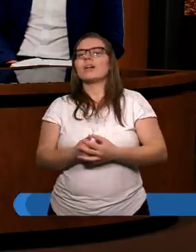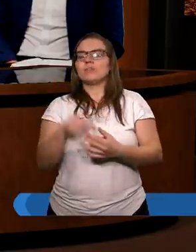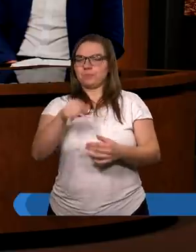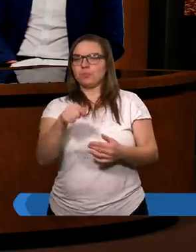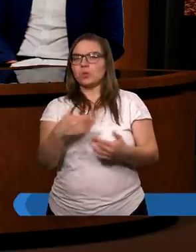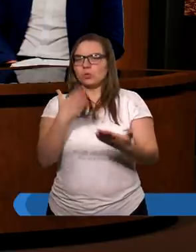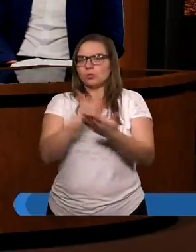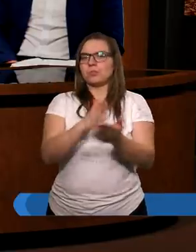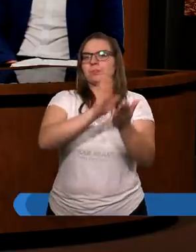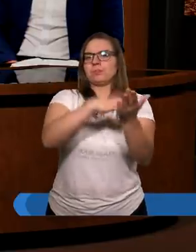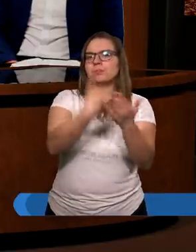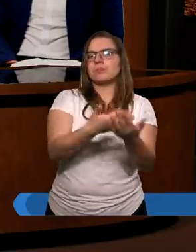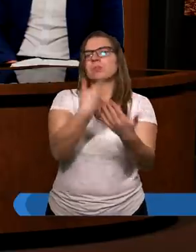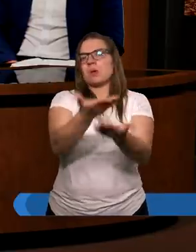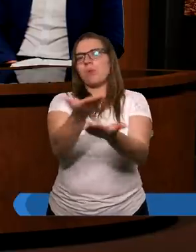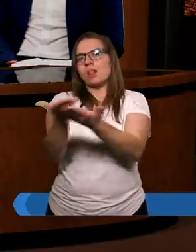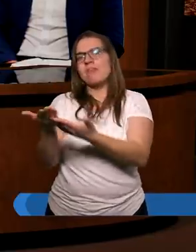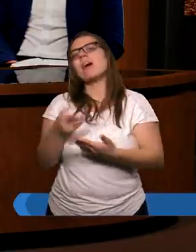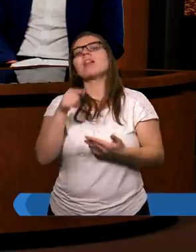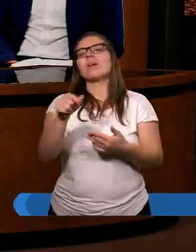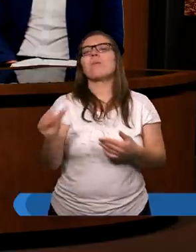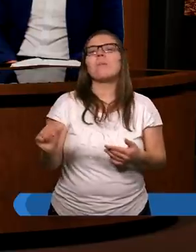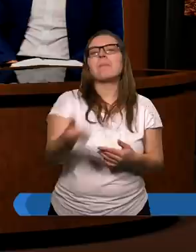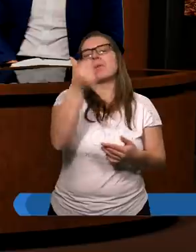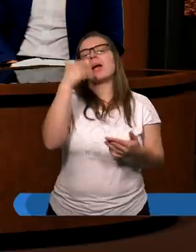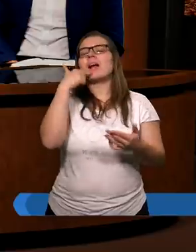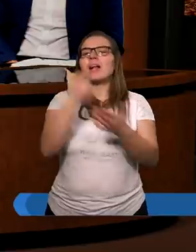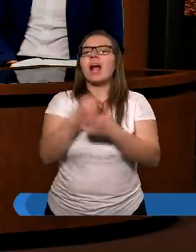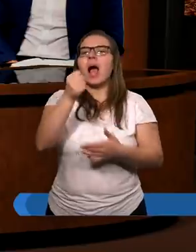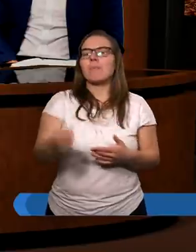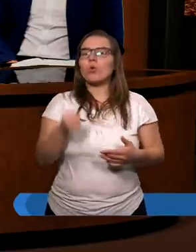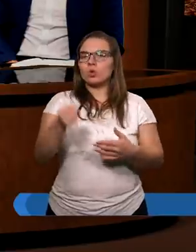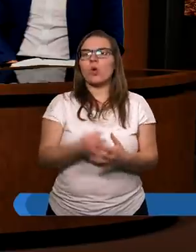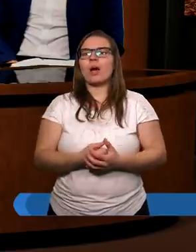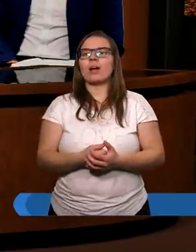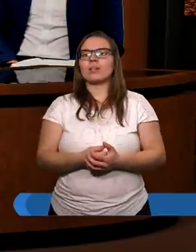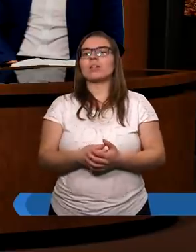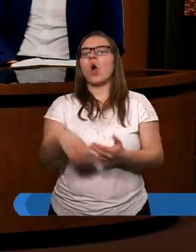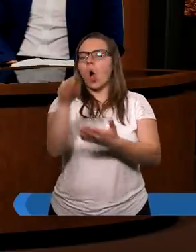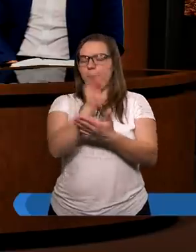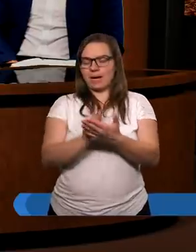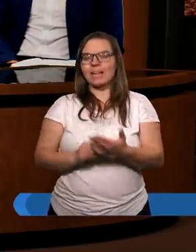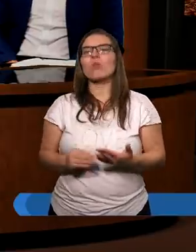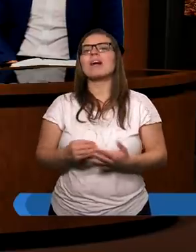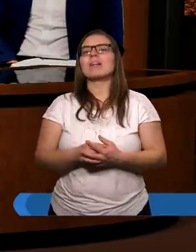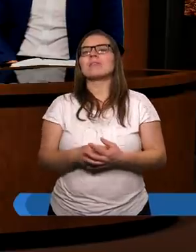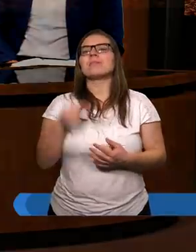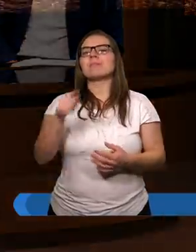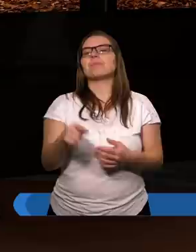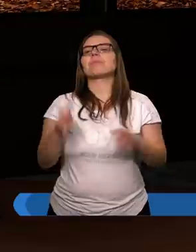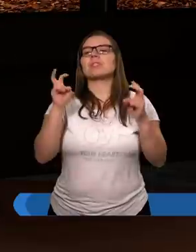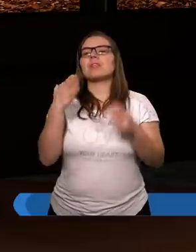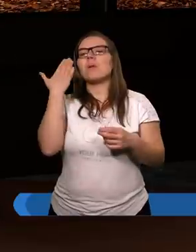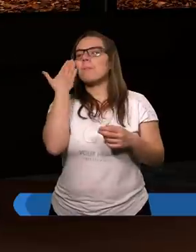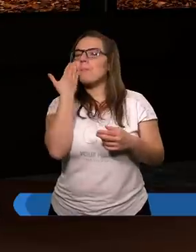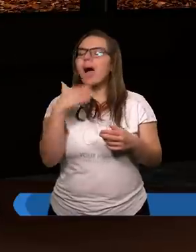tutaj są na tym pierwszym zjeździe Kościoła opracowane dotyczyły